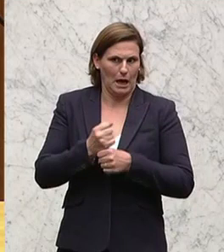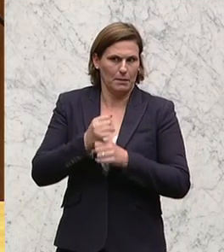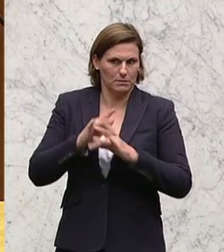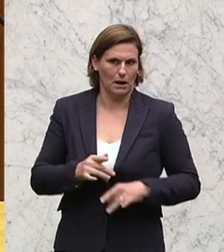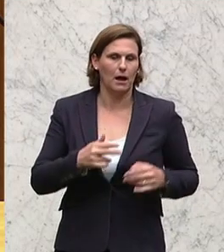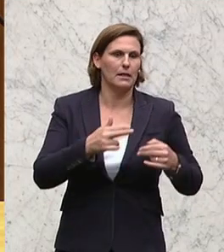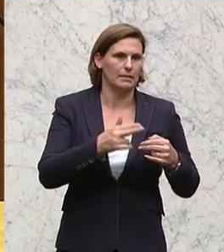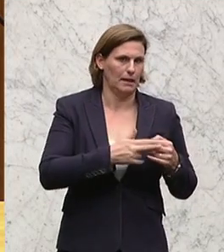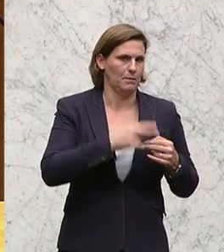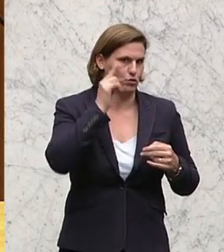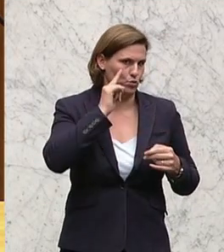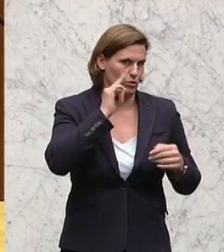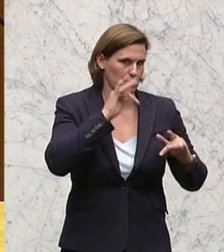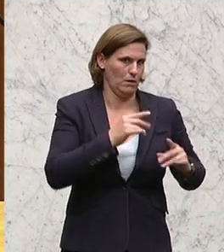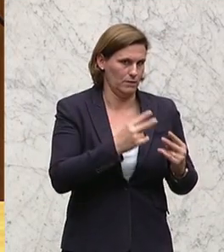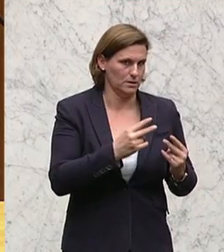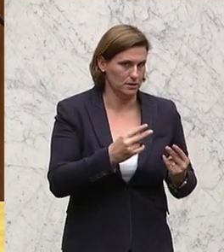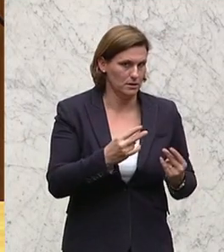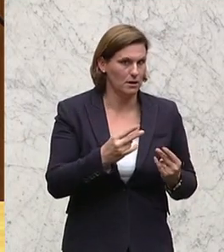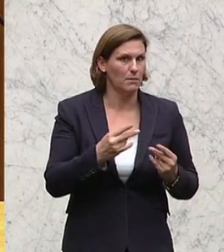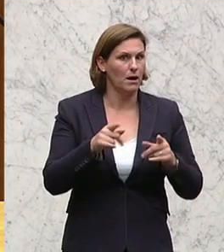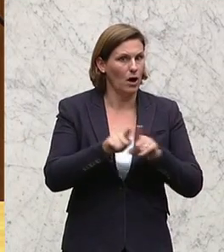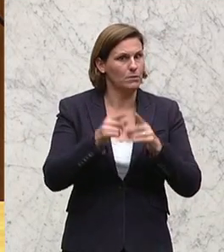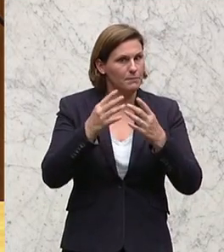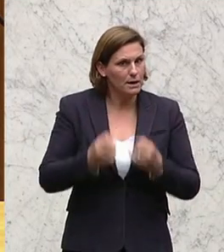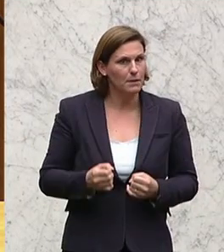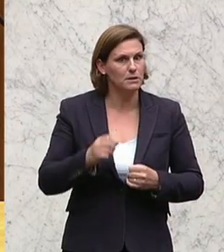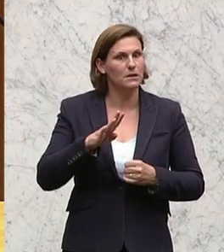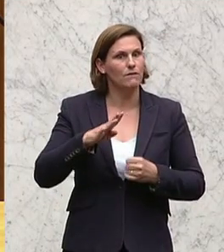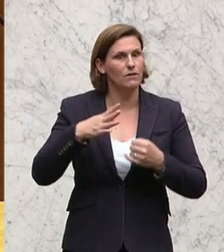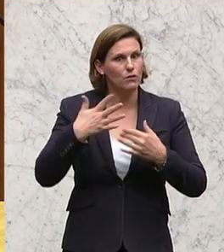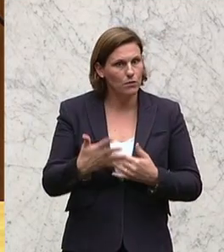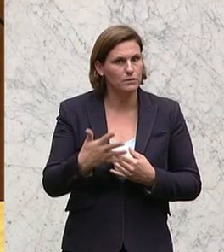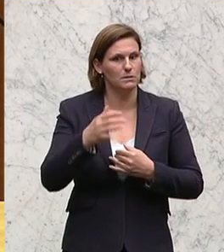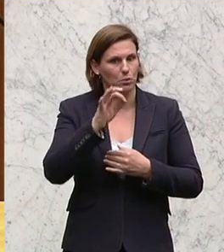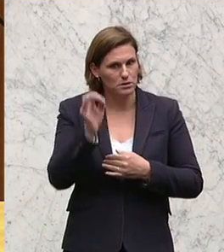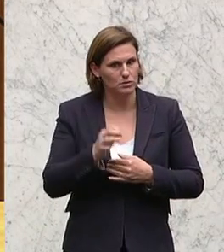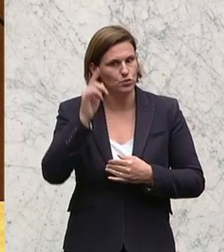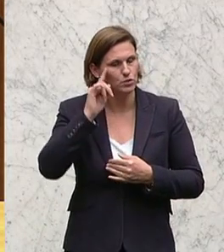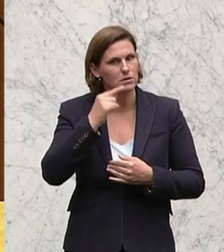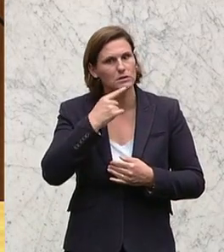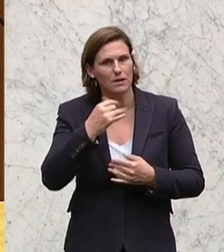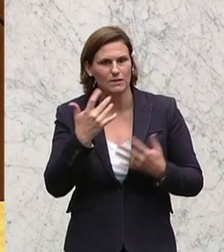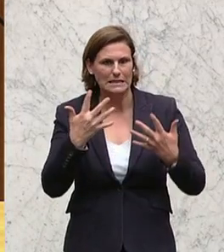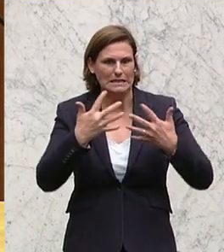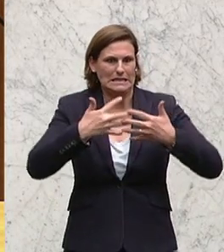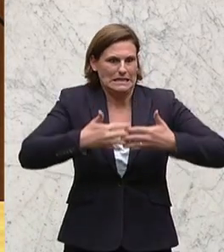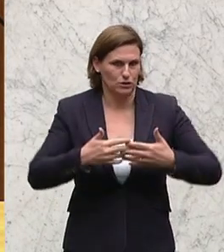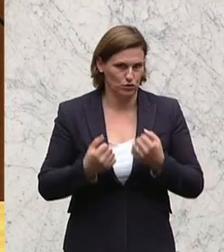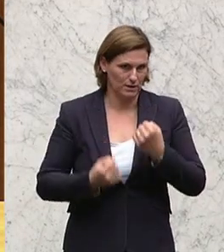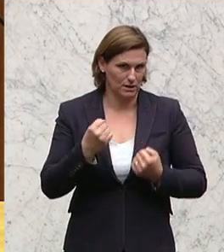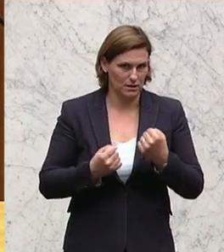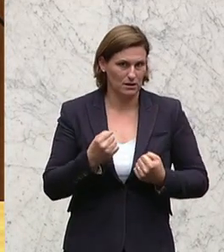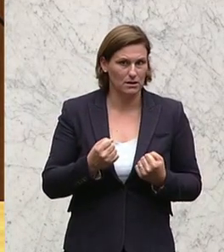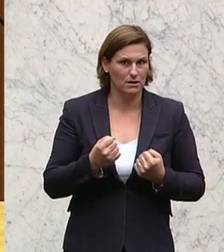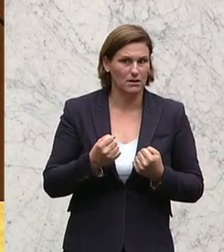Laut Studie haben aber auch 54 Prozent der erwerbstätigen Studierenden Vereinbarungsschwierigkeiten. Das liegt zum